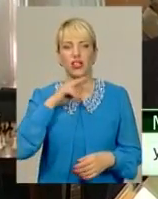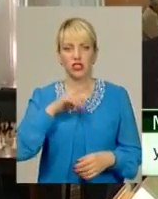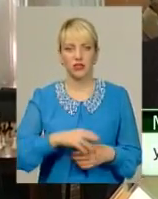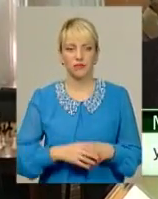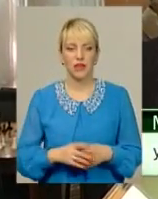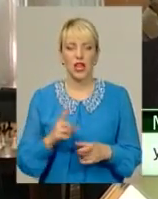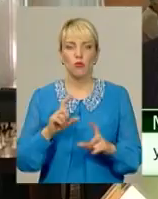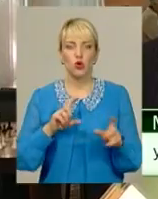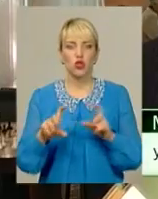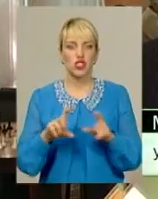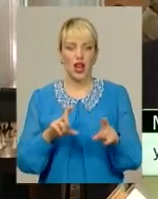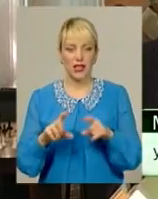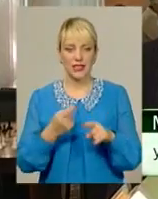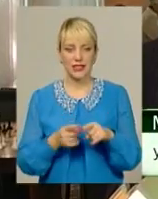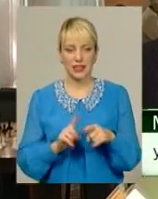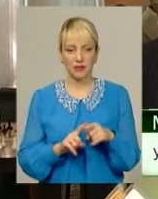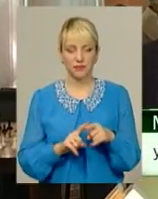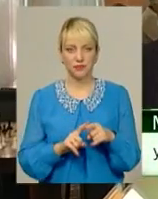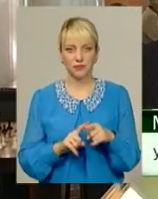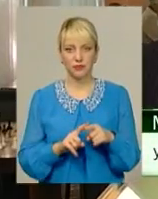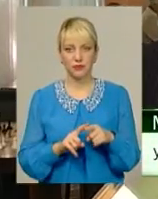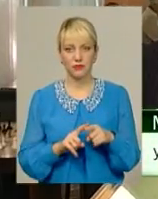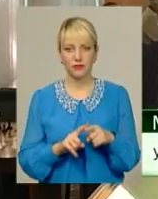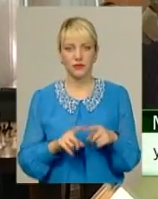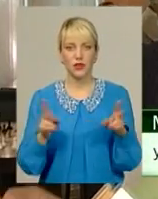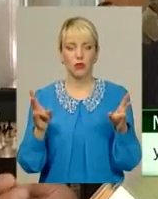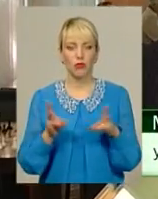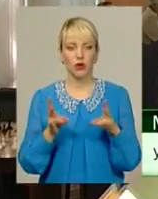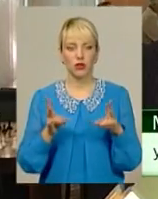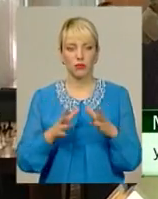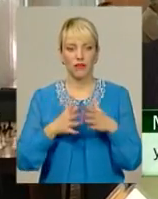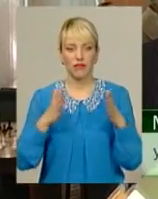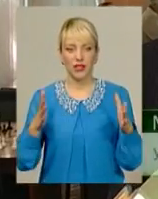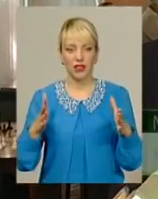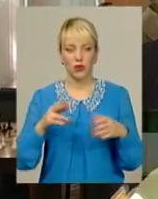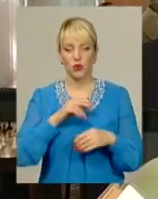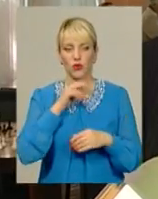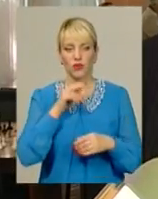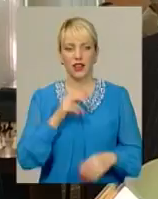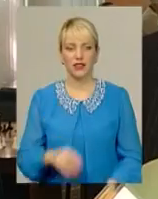потребують великої уваги.